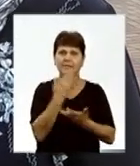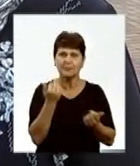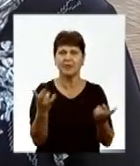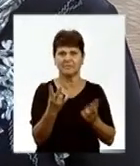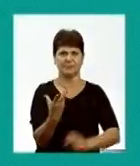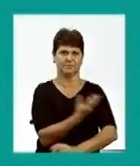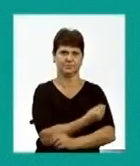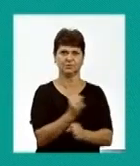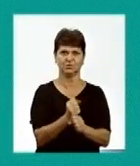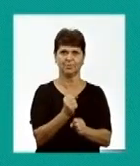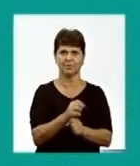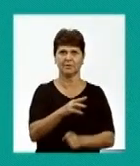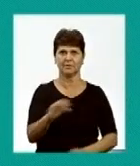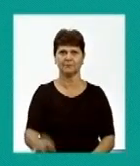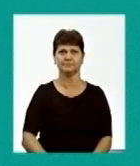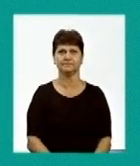дощепити дітей.